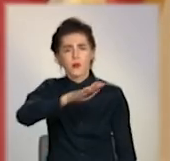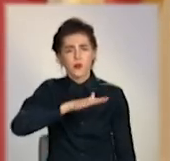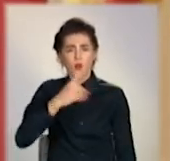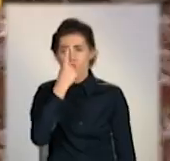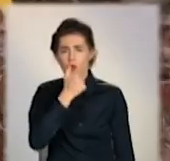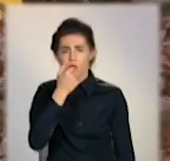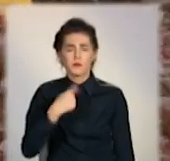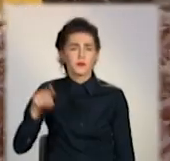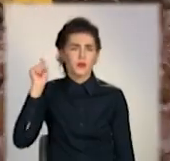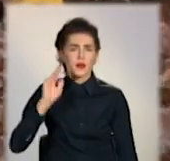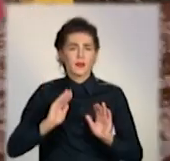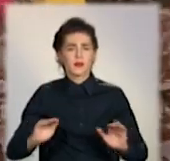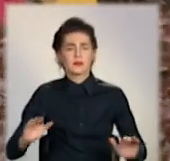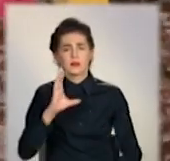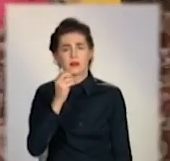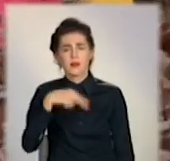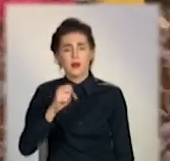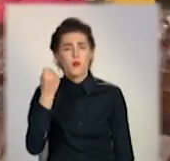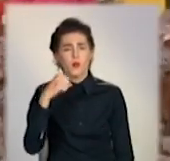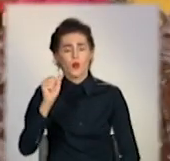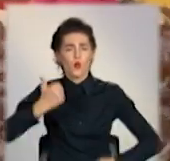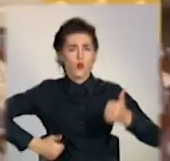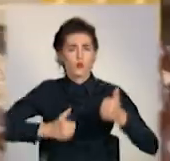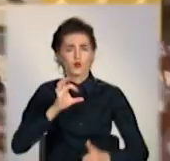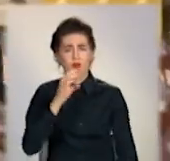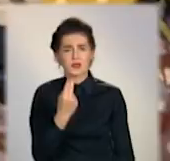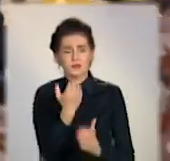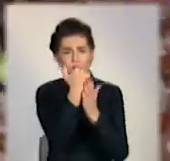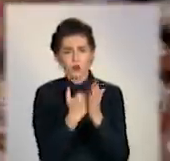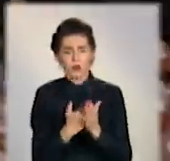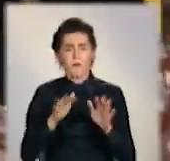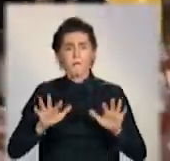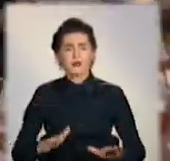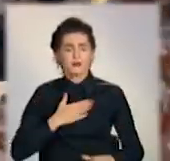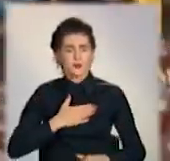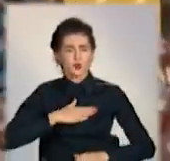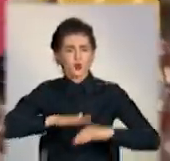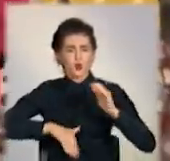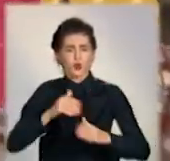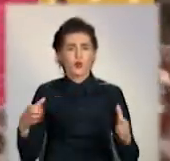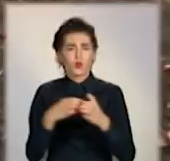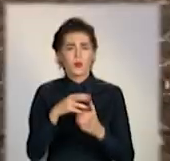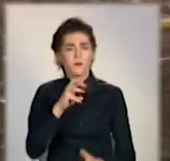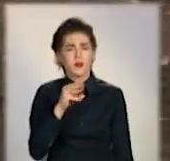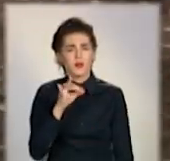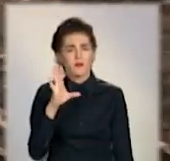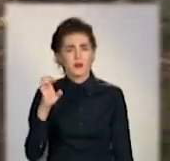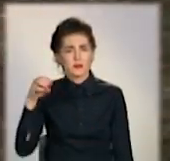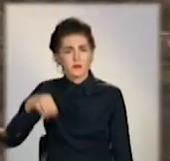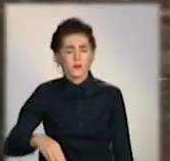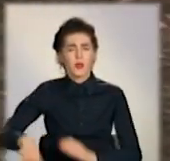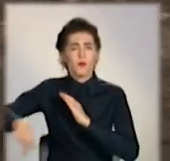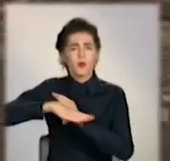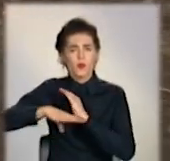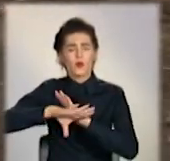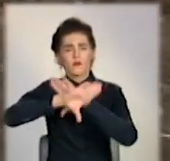тому і у дитячому садку завдяки перемозі у конкурсі соціальних проєктів. Місто нашими руками від групи «Метінвест». А по допомогу з